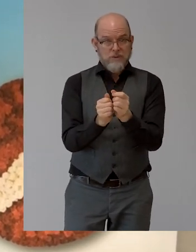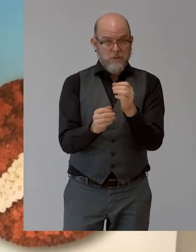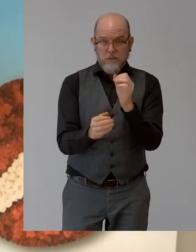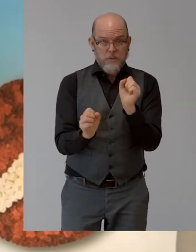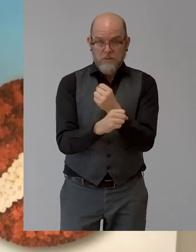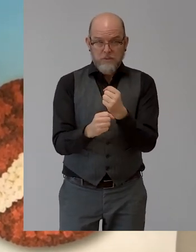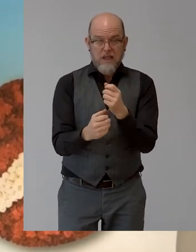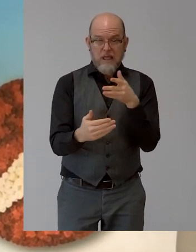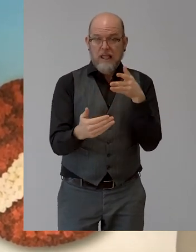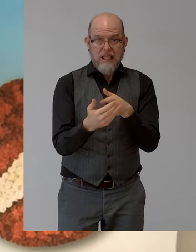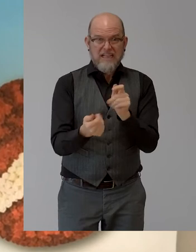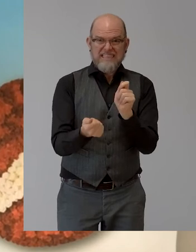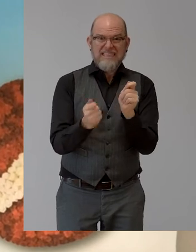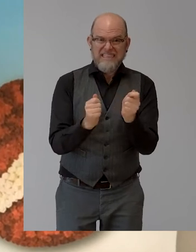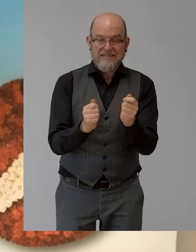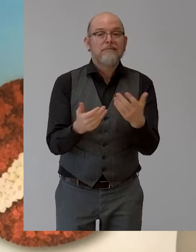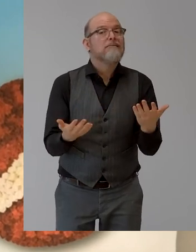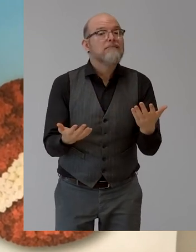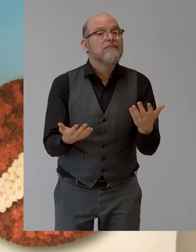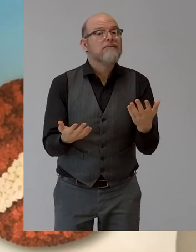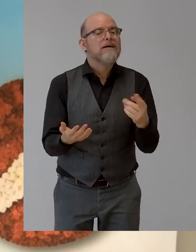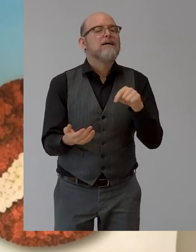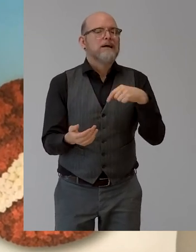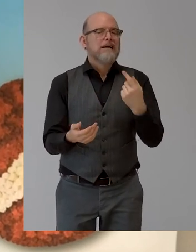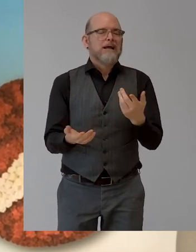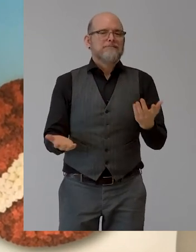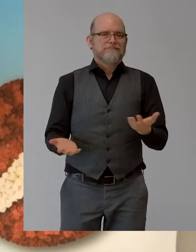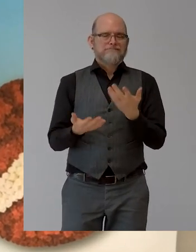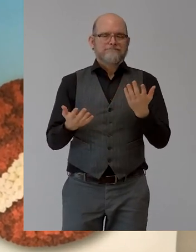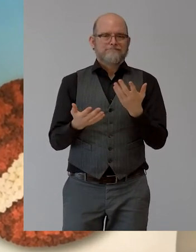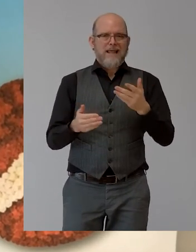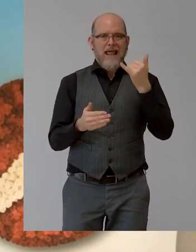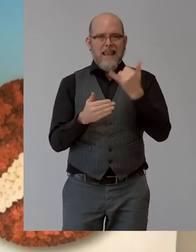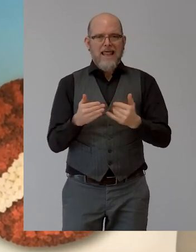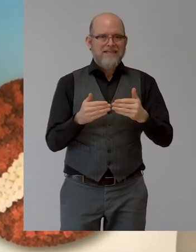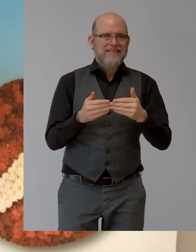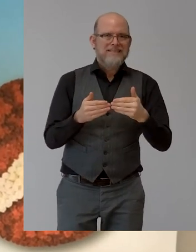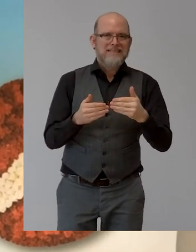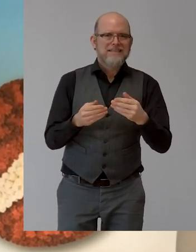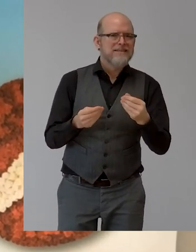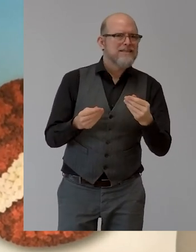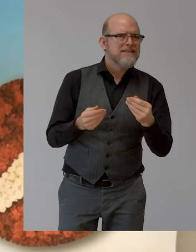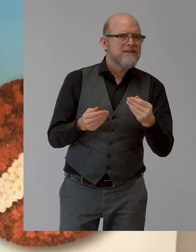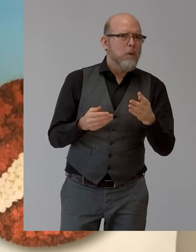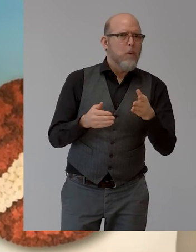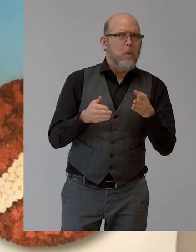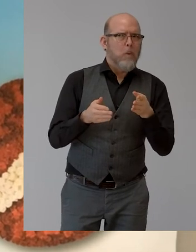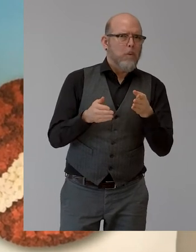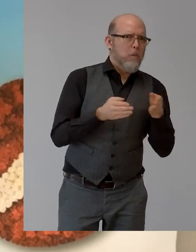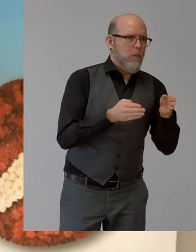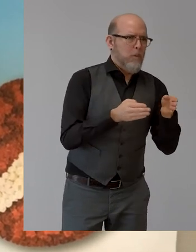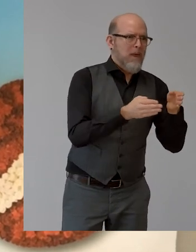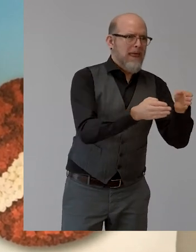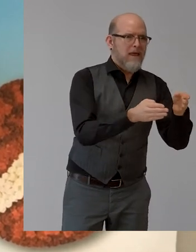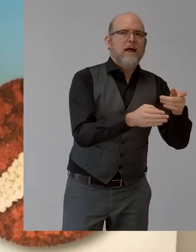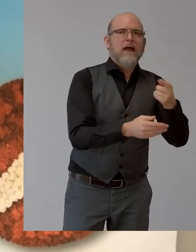the last action you should do when we talk about fines, we talk about quotas and all the things. But for